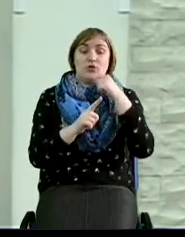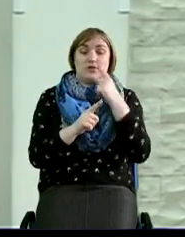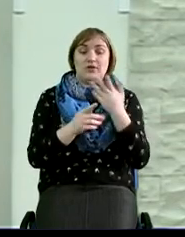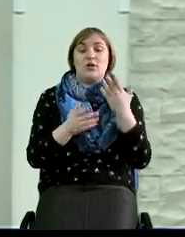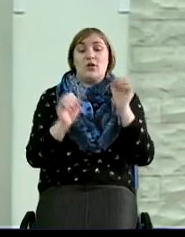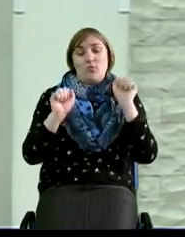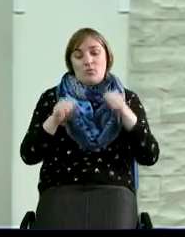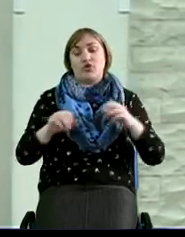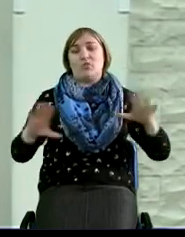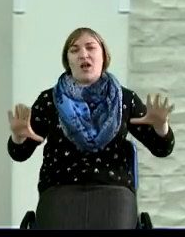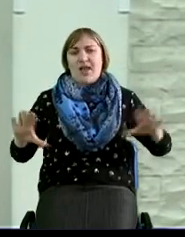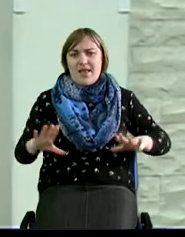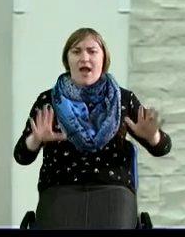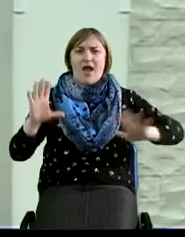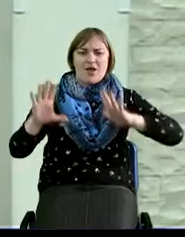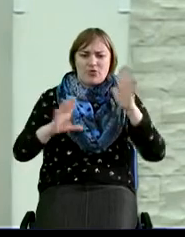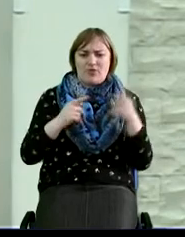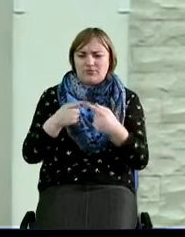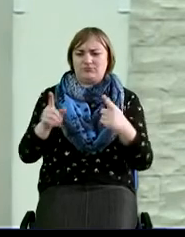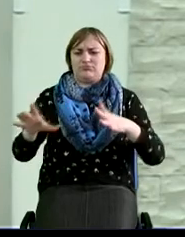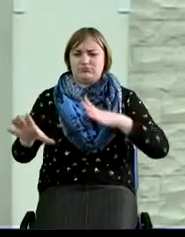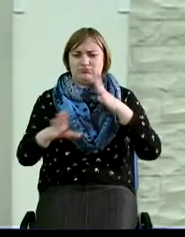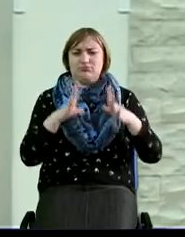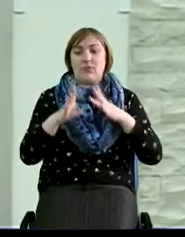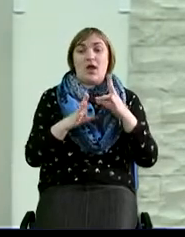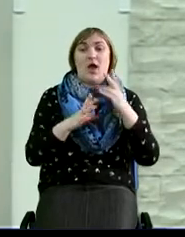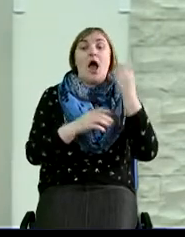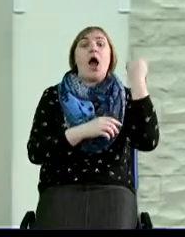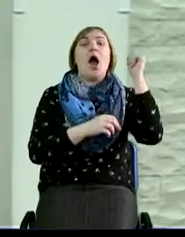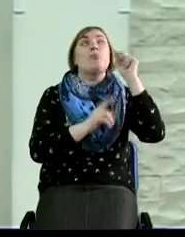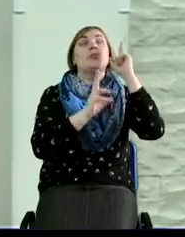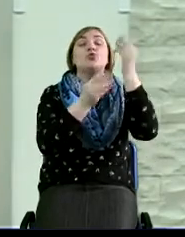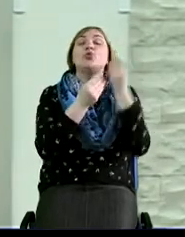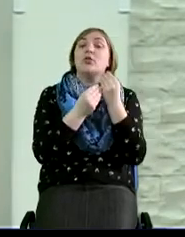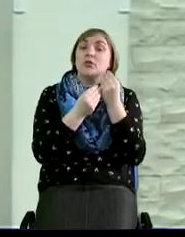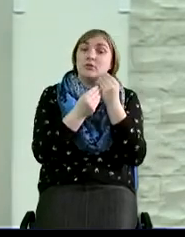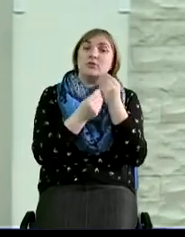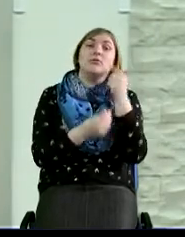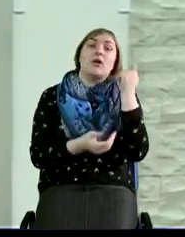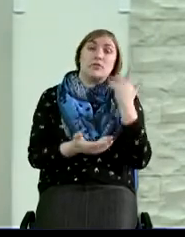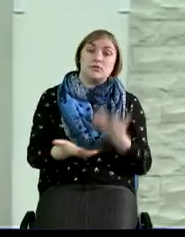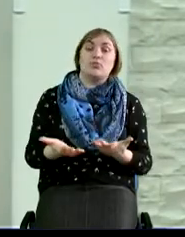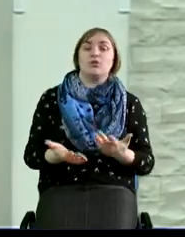и коня готовить, можем многие вещи делать, да, но победа от кого? От Господа.